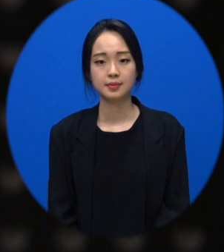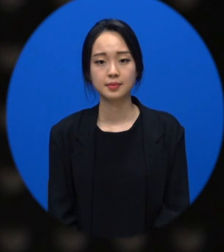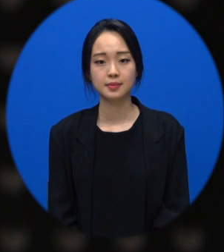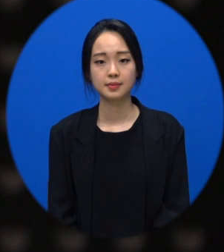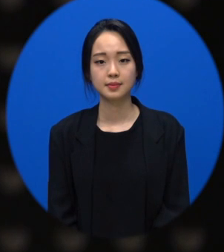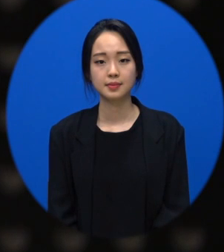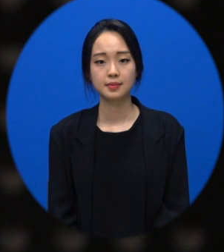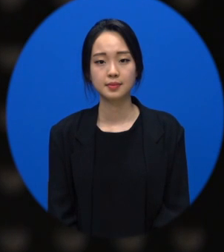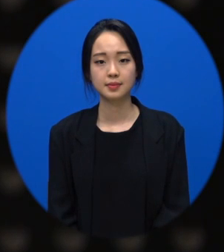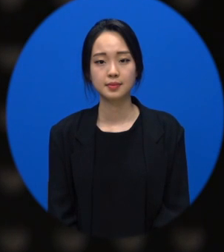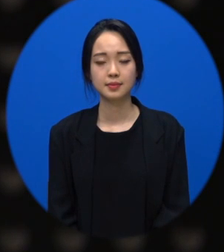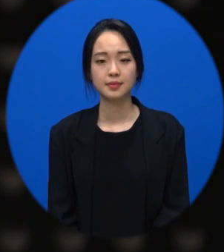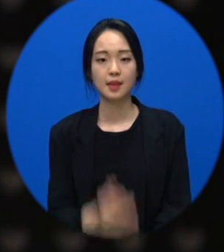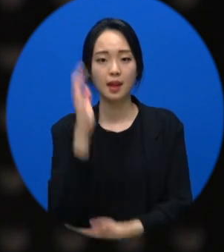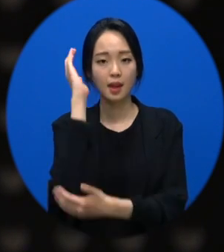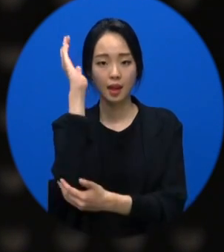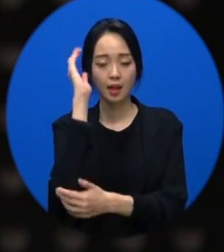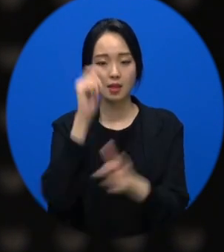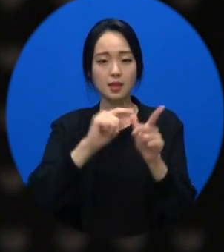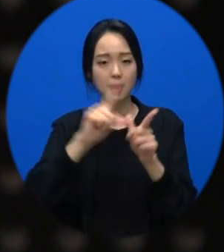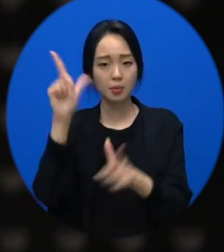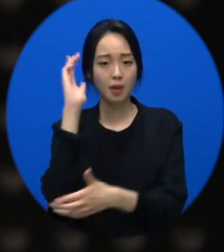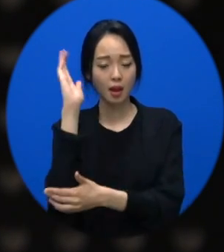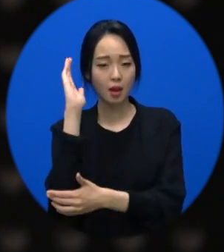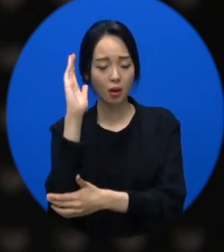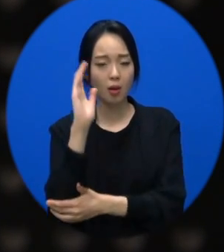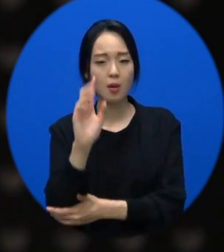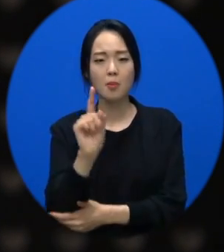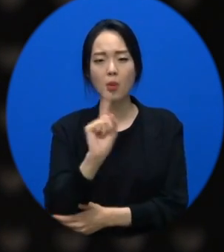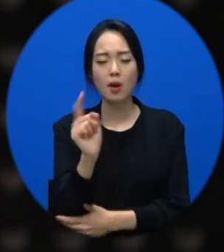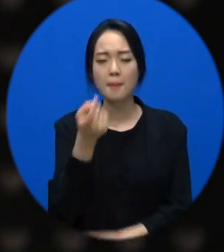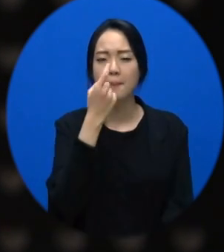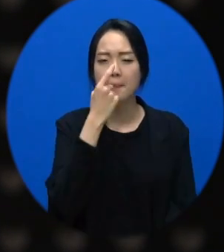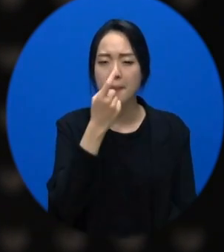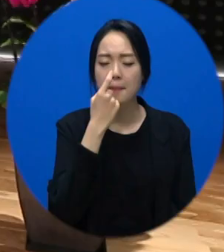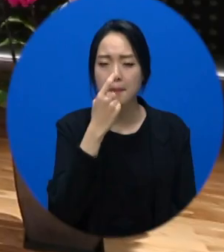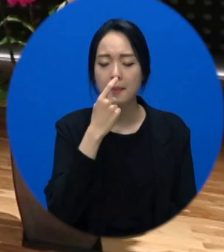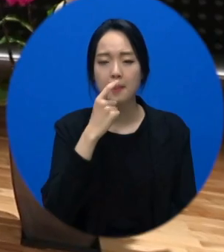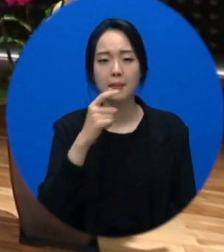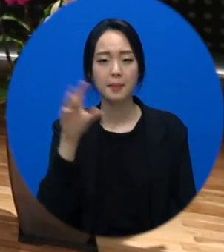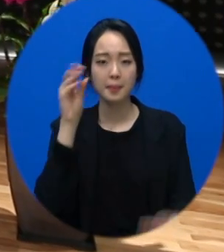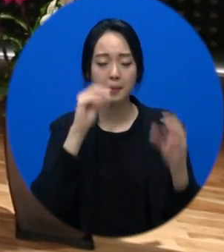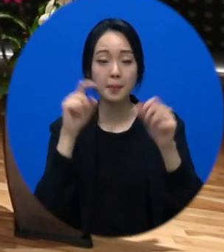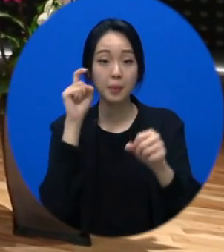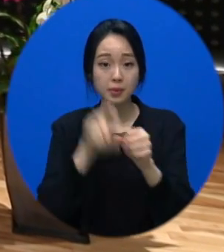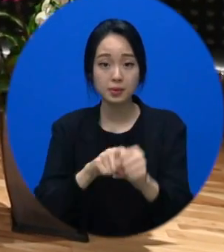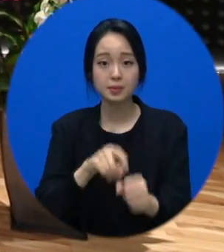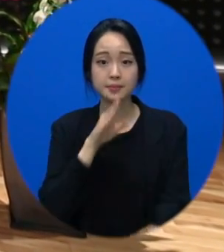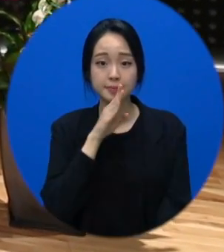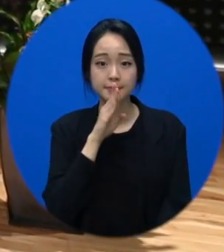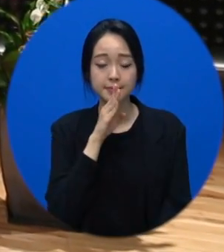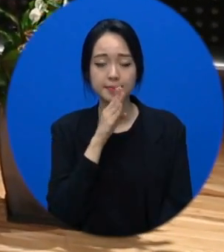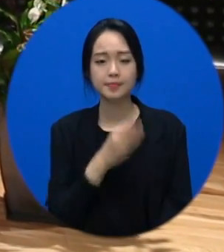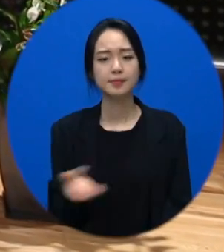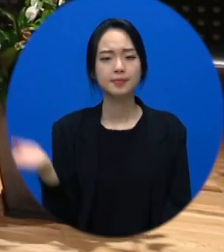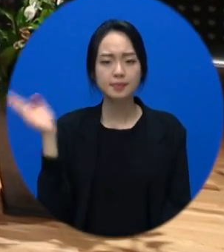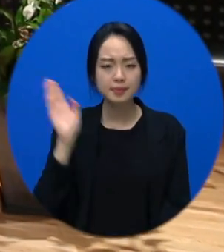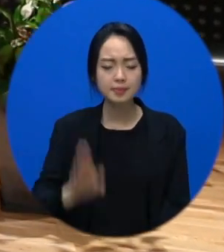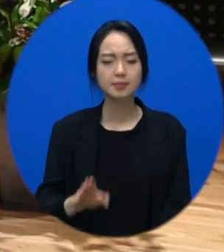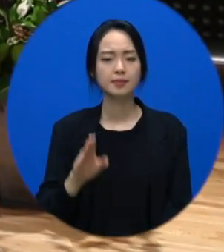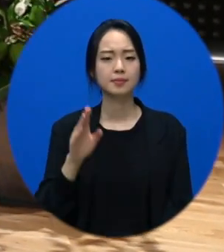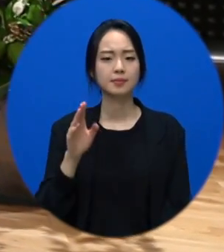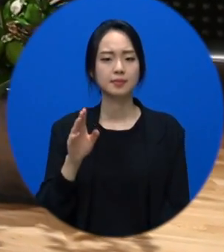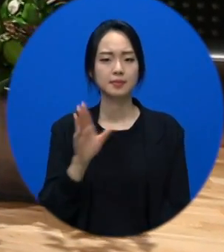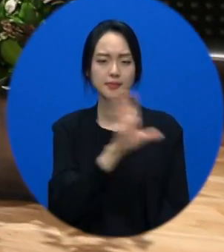강연 내용. 나는 뭐 배우려고 간 거잖아요. 강연 내용. 거기서 나는 뭘 얻어야 되잖아요. 그런데 있어요. 분명히. 어떤 강연이 있냐면 가서